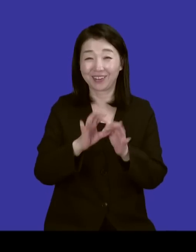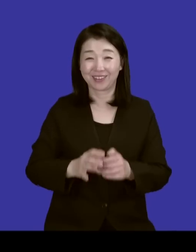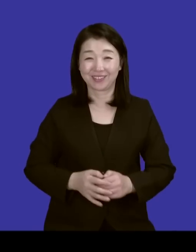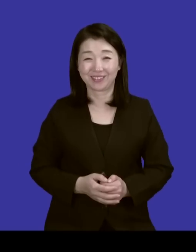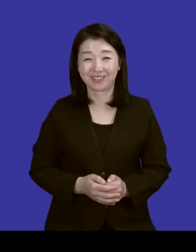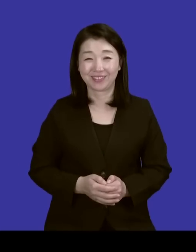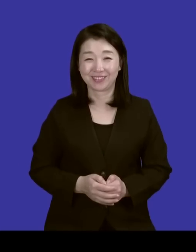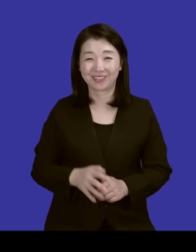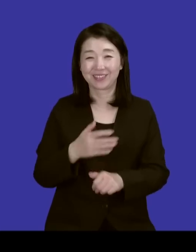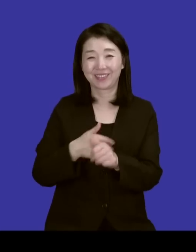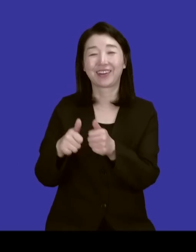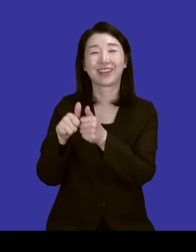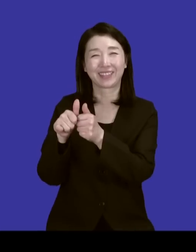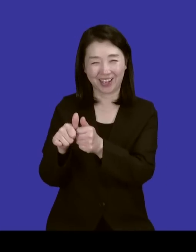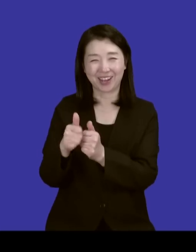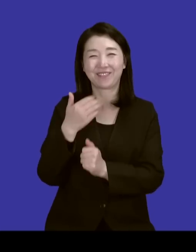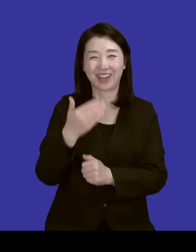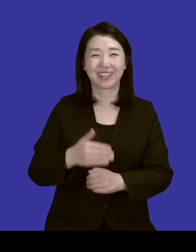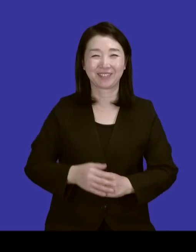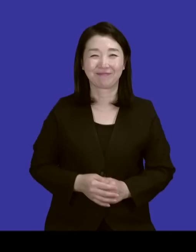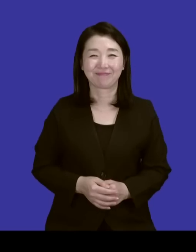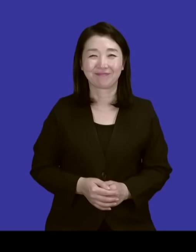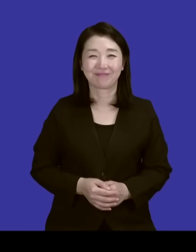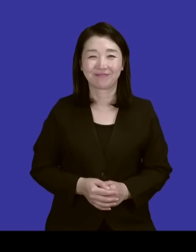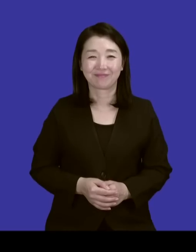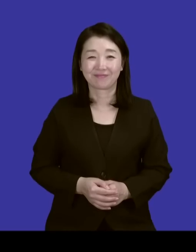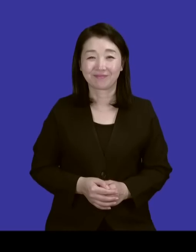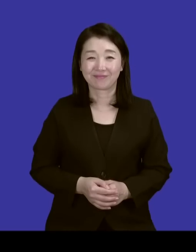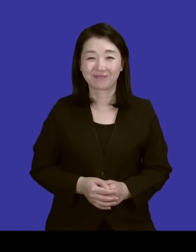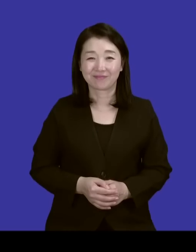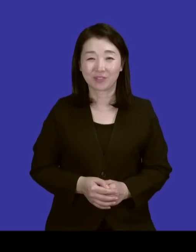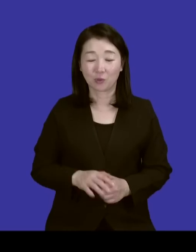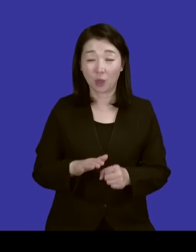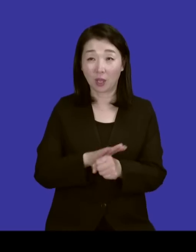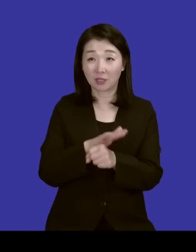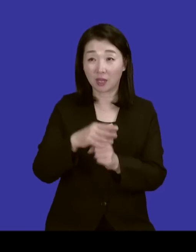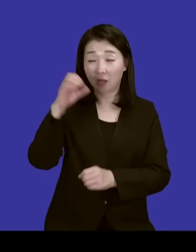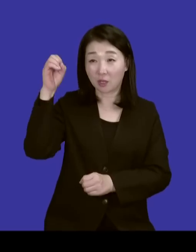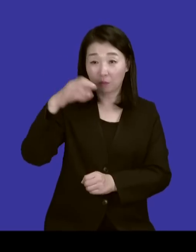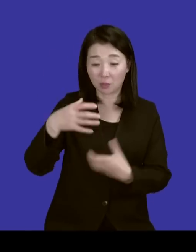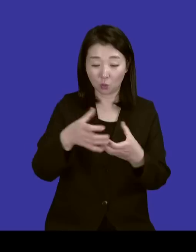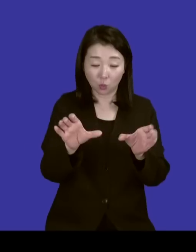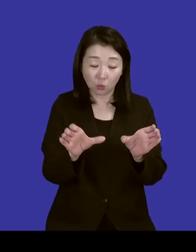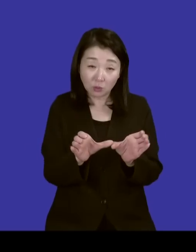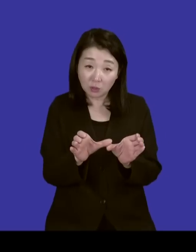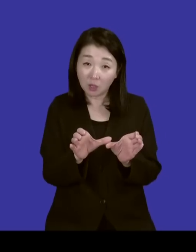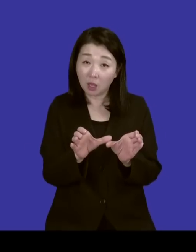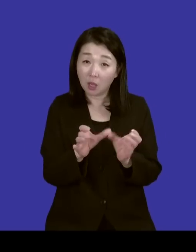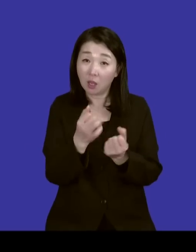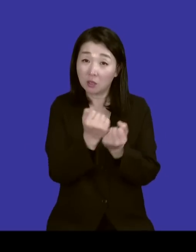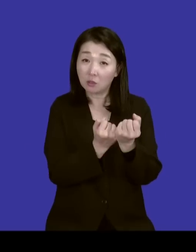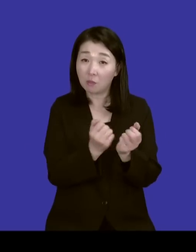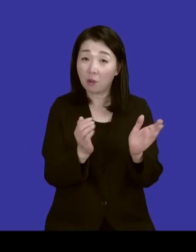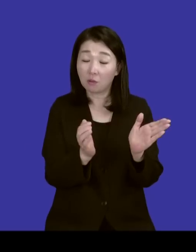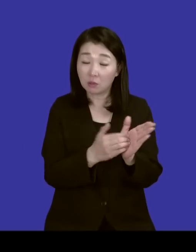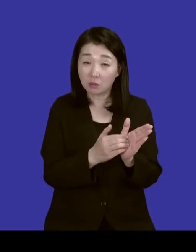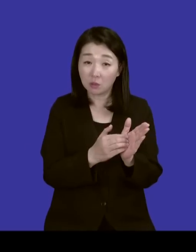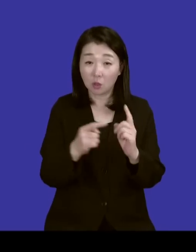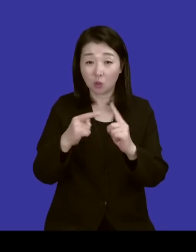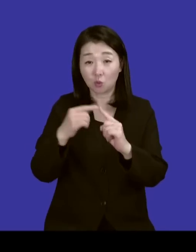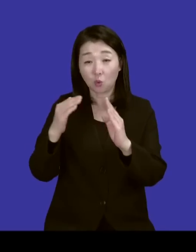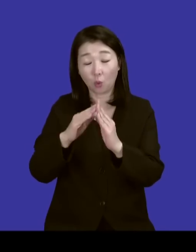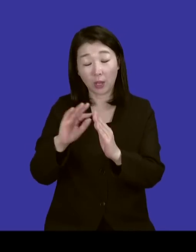그 상황에 따라서. 아 그러니까요. 근데 우리가 아까 소개해 올릴 때 사랑의 빛 공동체로 소개했는데 보통 사랑의 빛 그냥 교회가 아니라